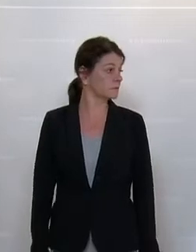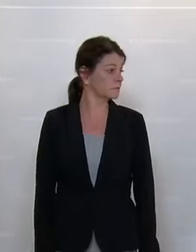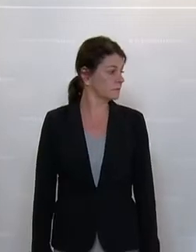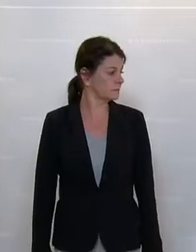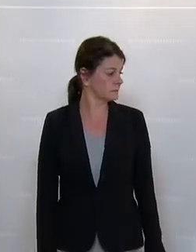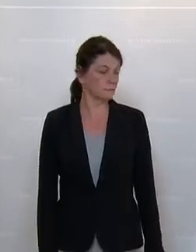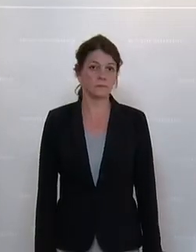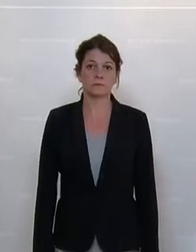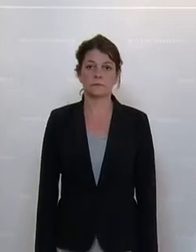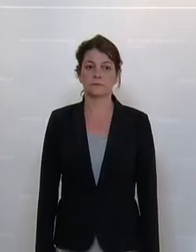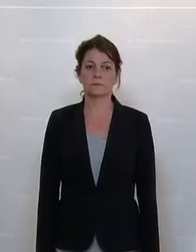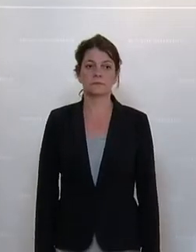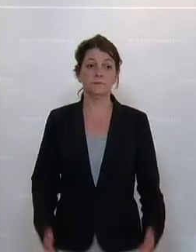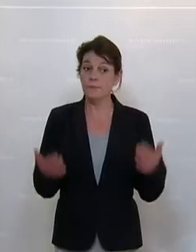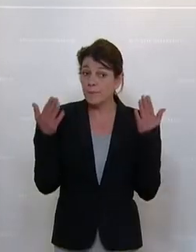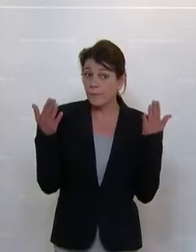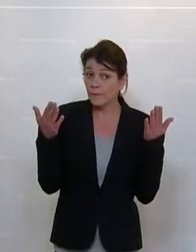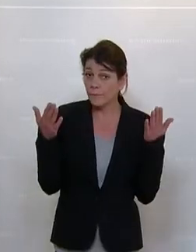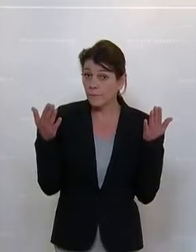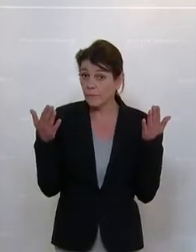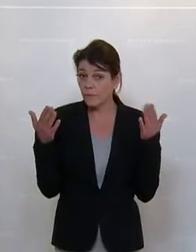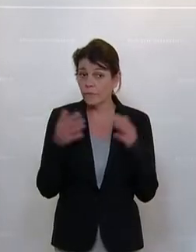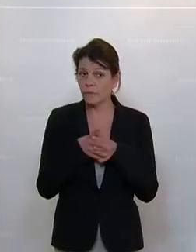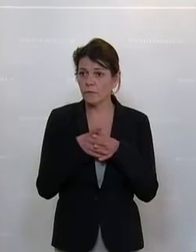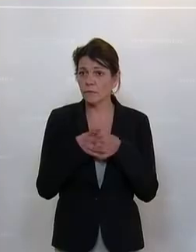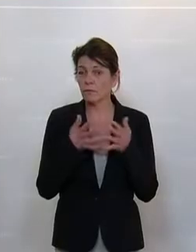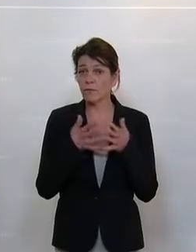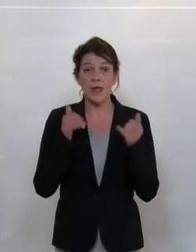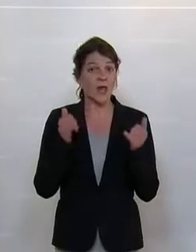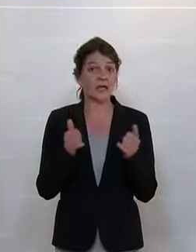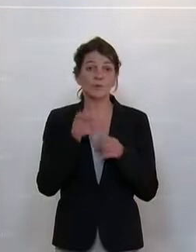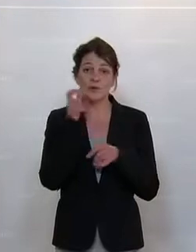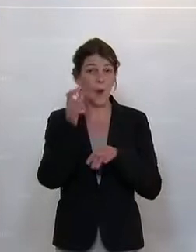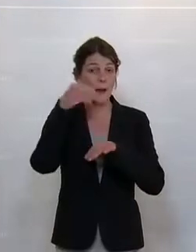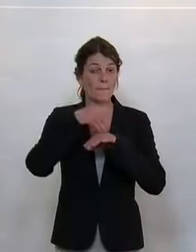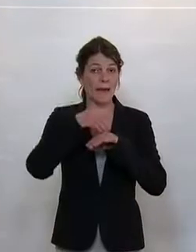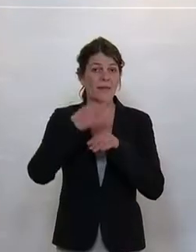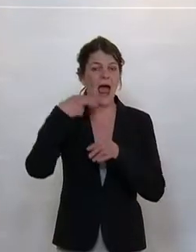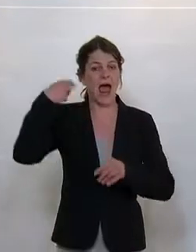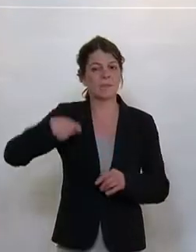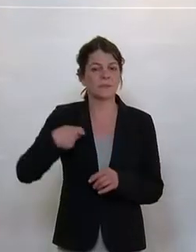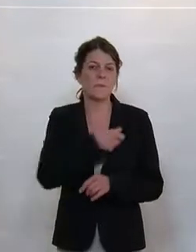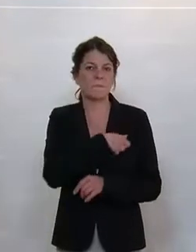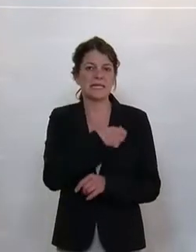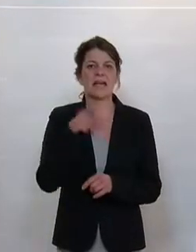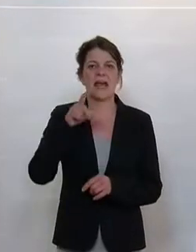Gut, diese Ministeranklage wird ohne den vermeintlich Angeklagten stattfinden, ohne Finanzminister Gernot Blümel. hoffe, das ist